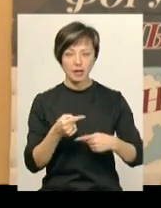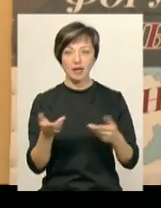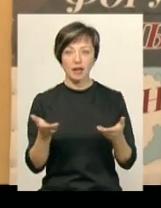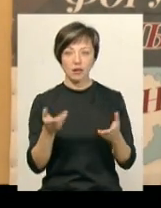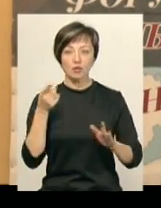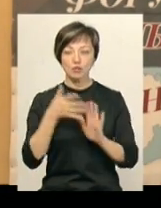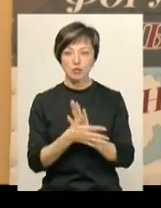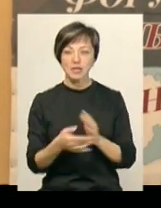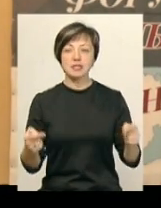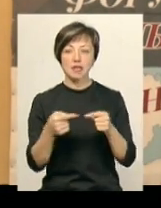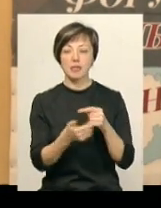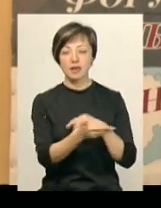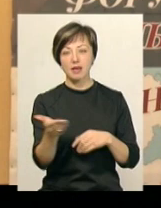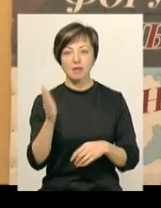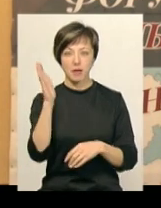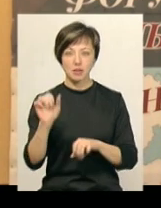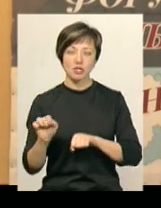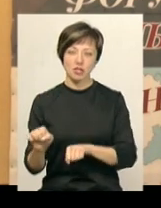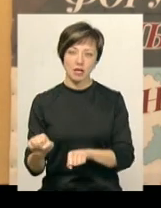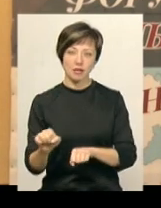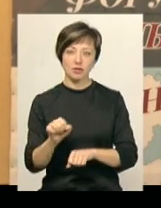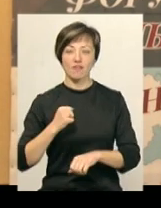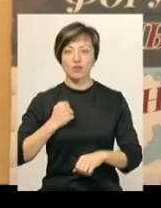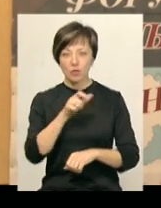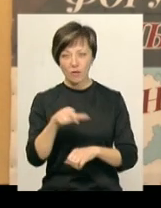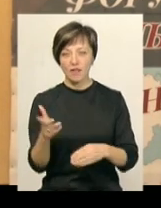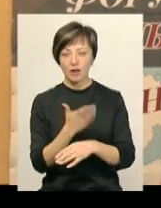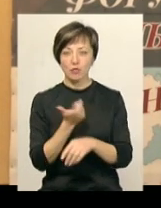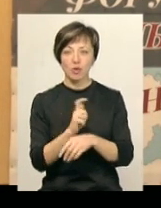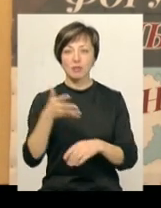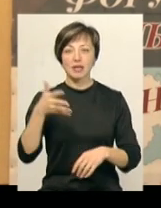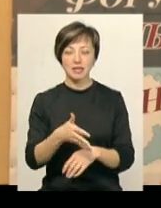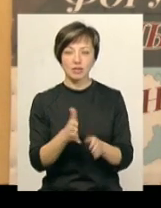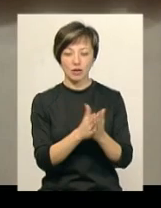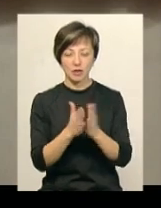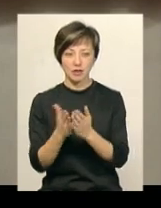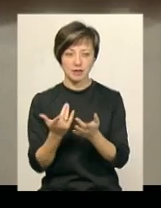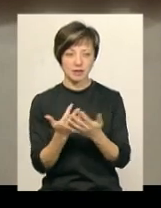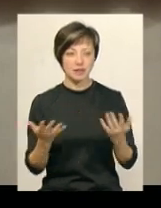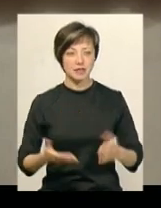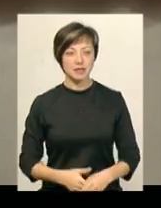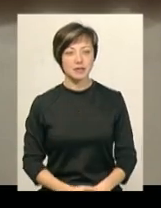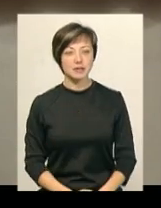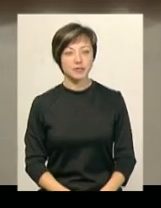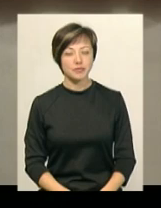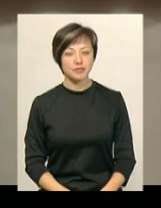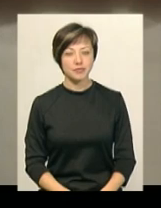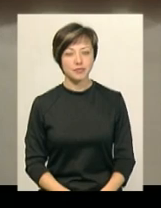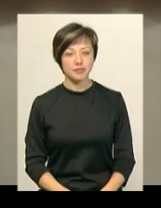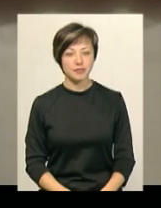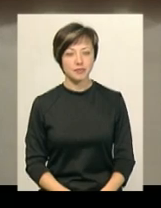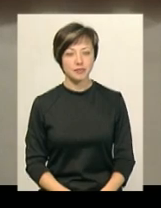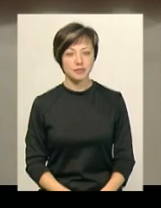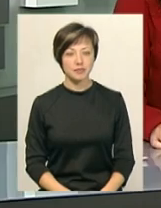яке розуміє, що саме їхнє майбутнє захищають захисники, і вони виготовили понад 5 тисяч відкриток. Олександра Карпунець, Юрій Чорний, Новини,